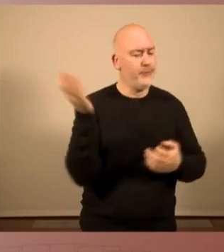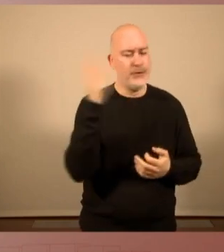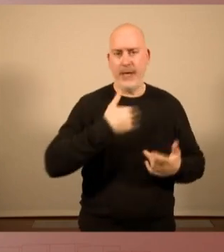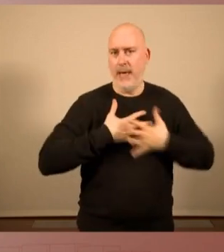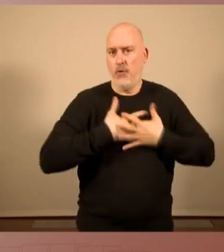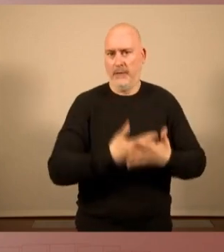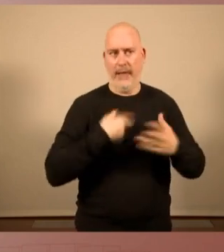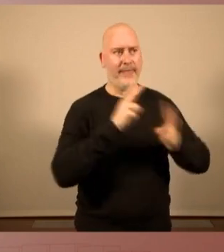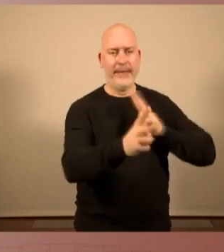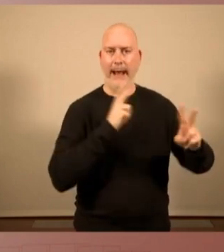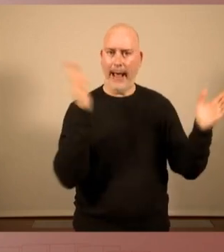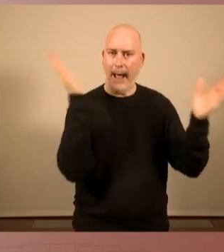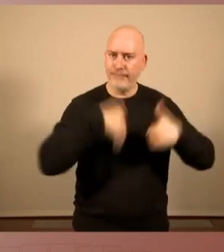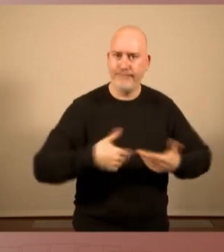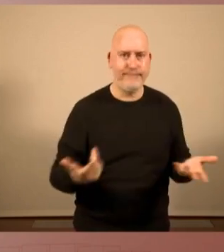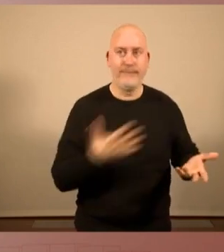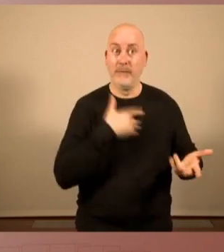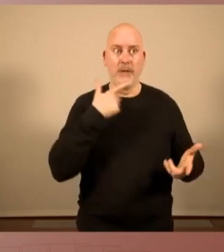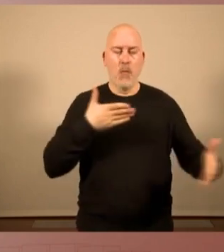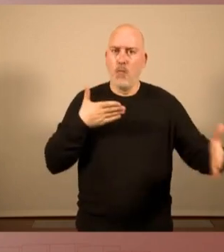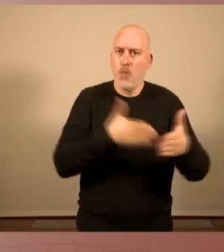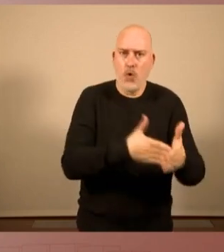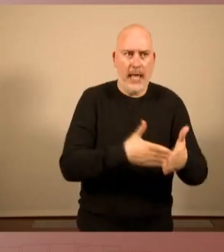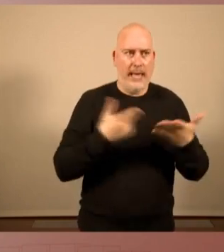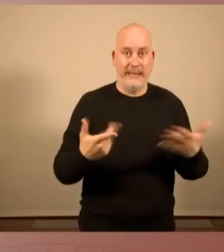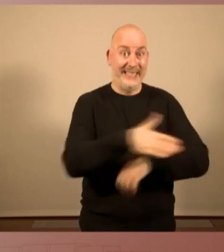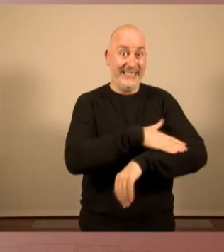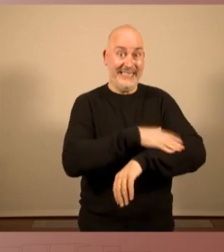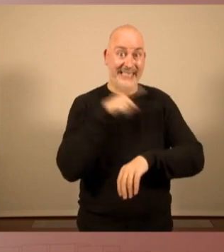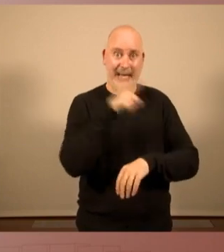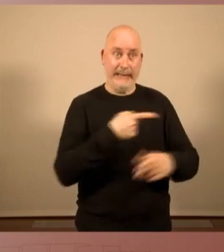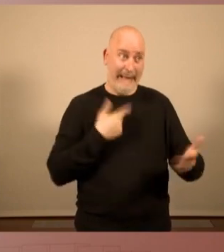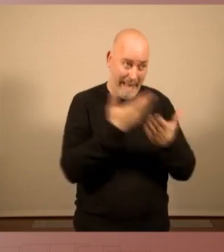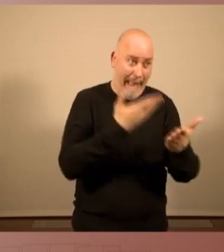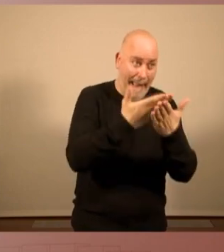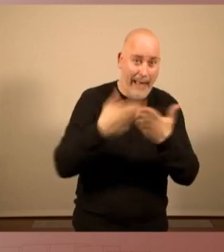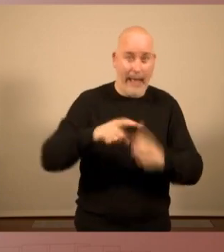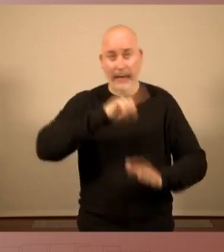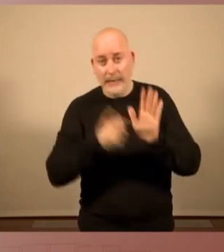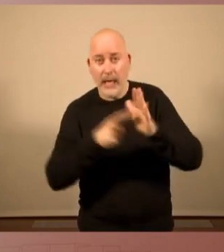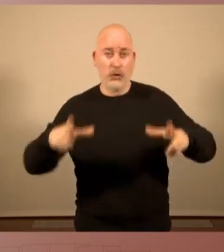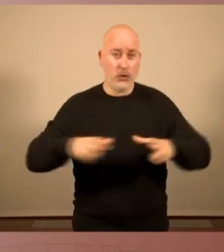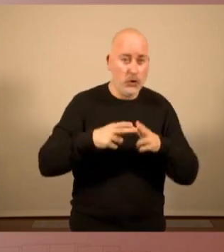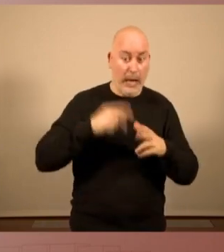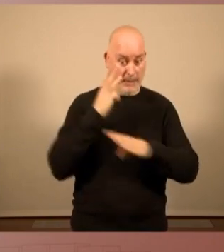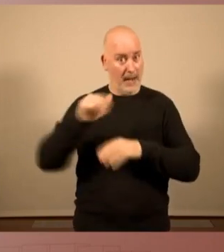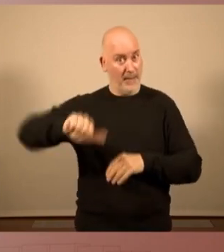de diàleg, és el del bloqueig, és l'estat del no a les nombroses lleis socials aprovades pel Parlament.